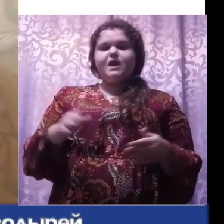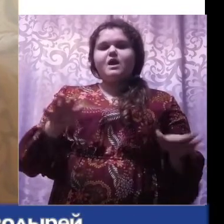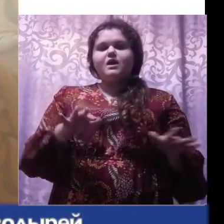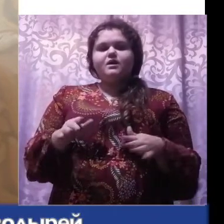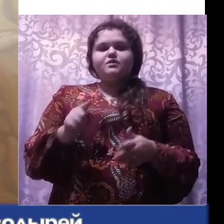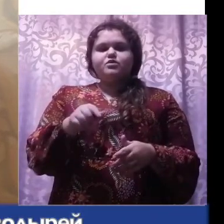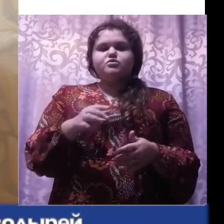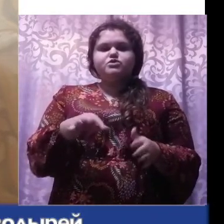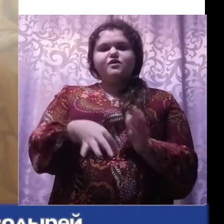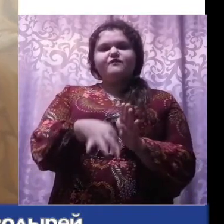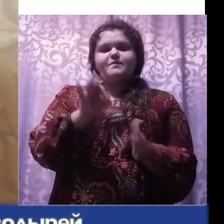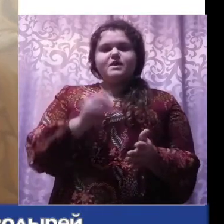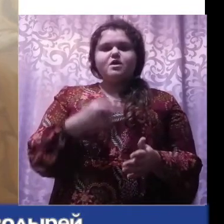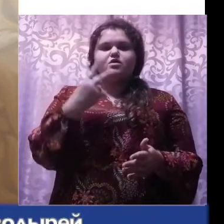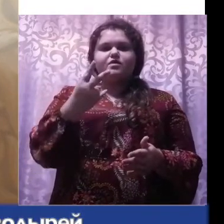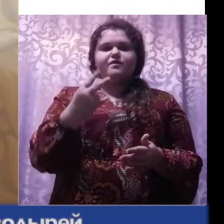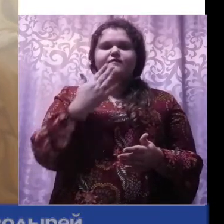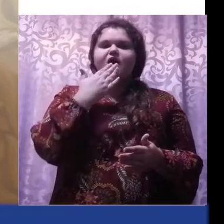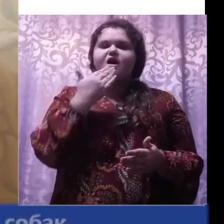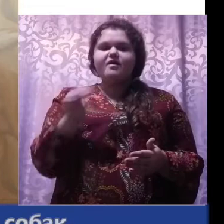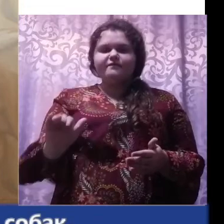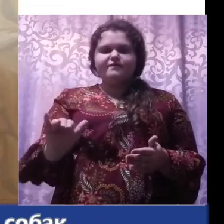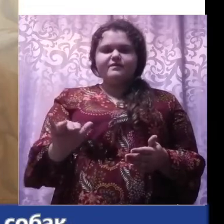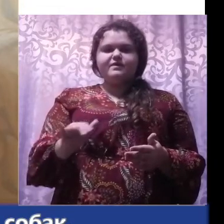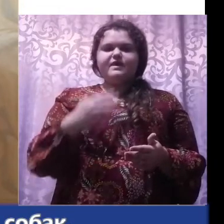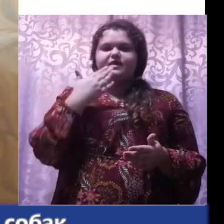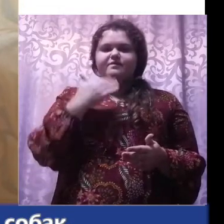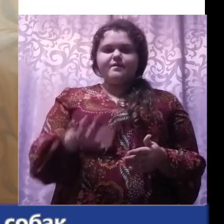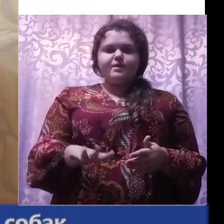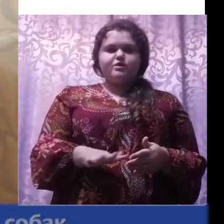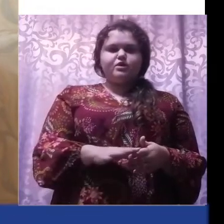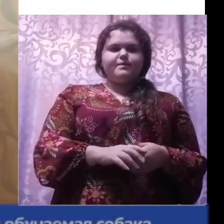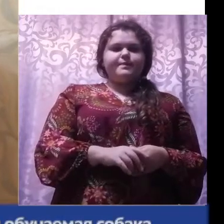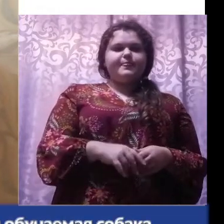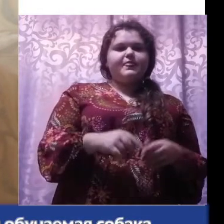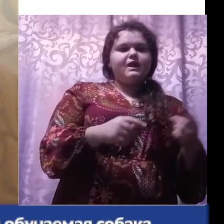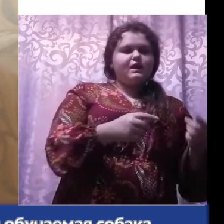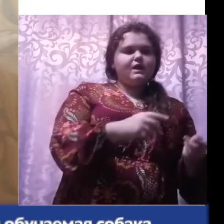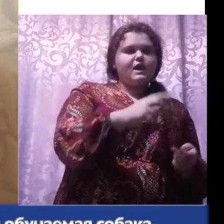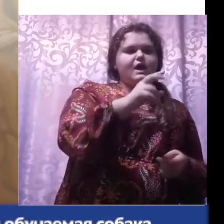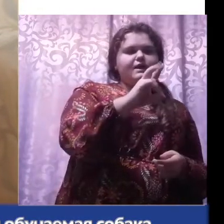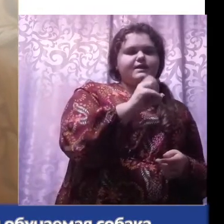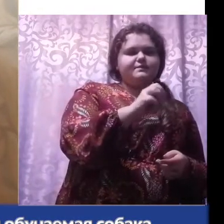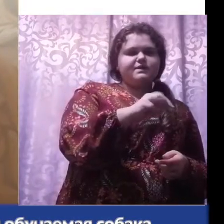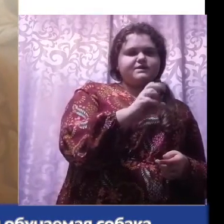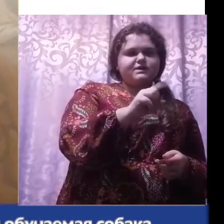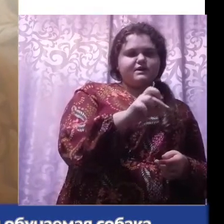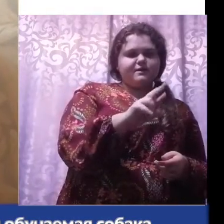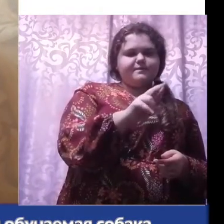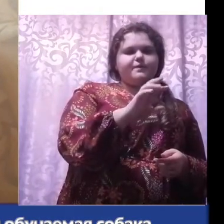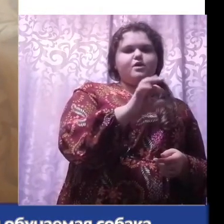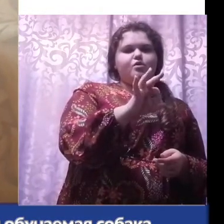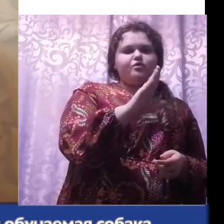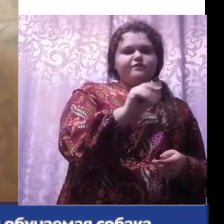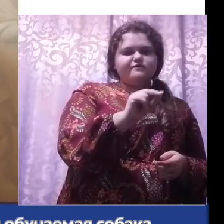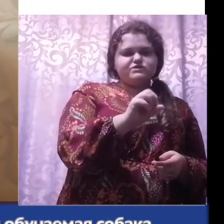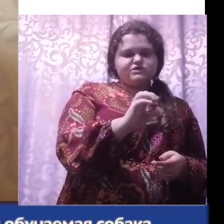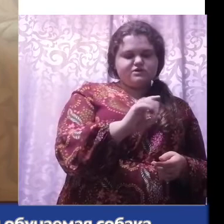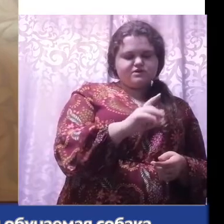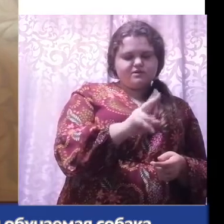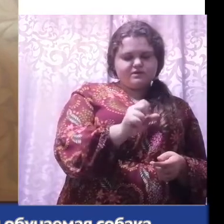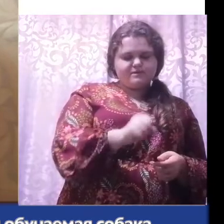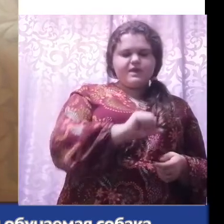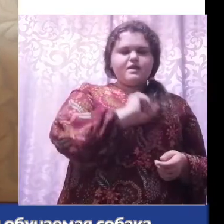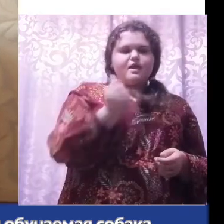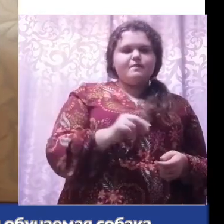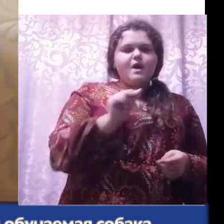Дело в том, что среди собак-поводырей отбирают только две породы собак. Это либо собака немецкая овчарка, потому что это